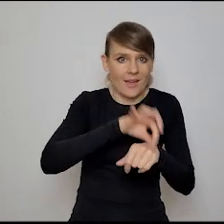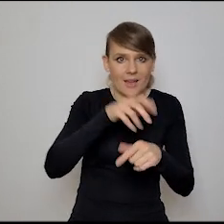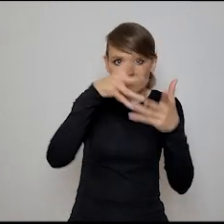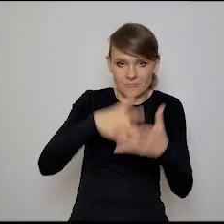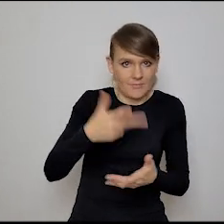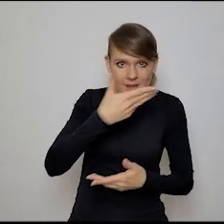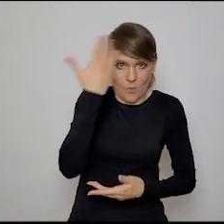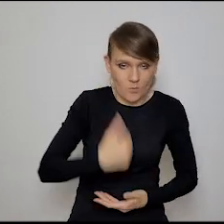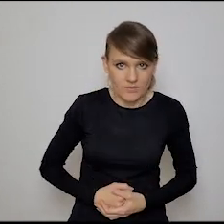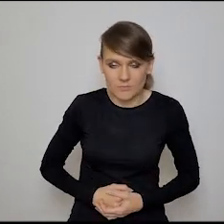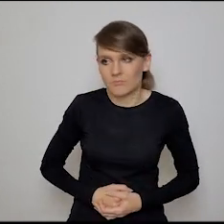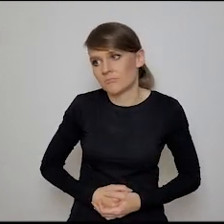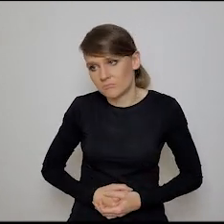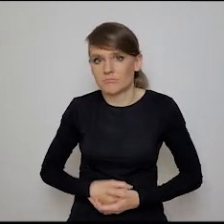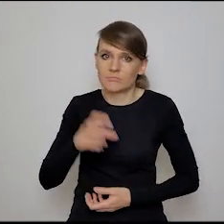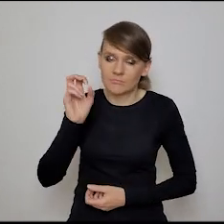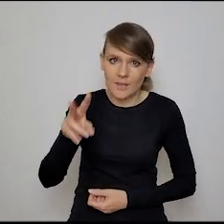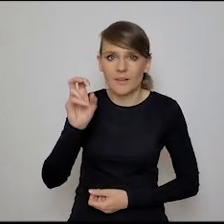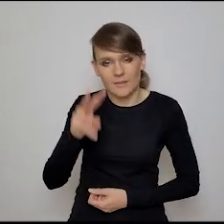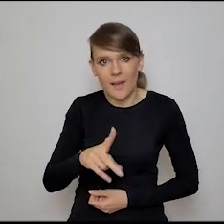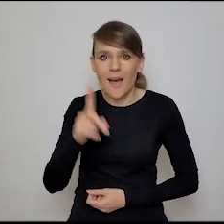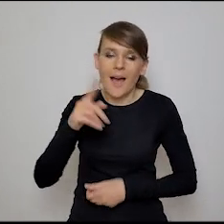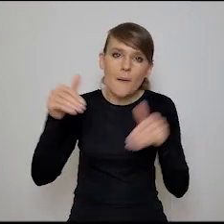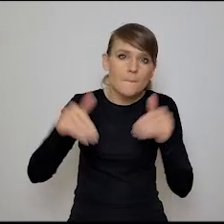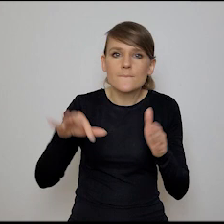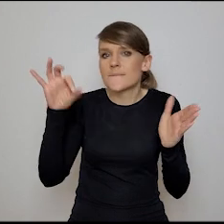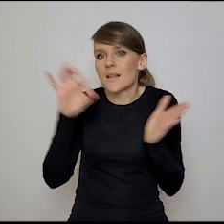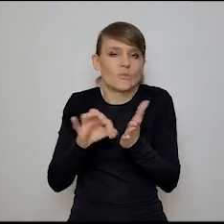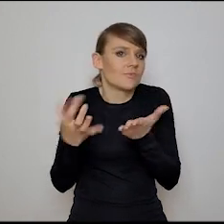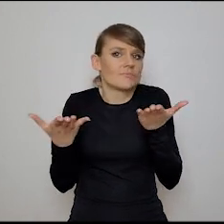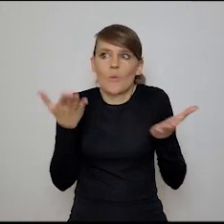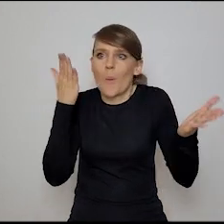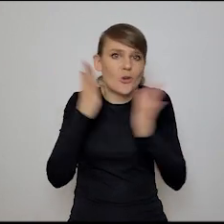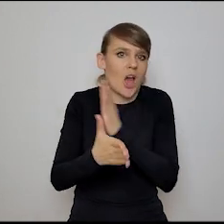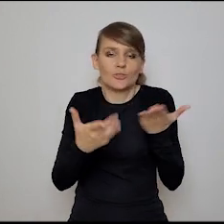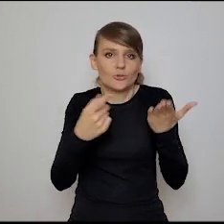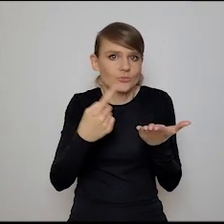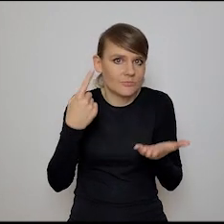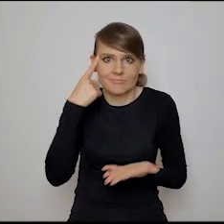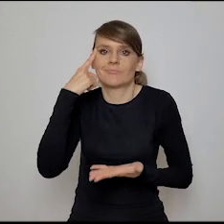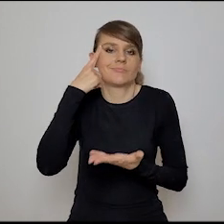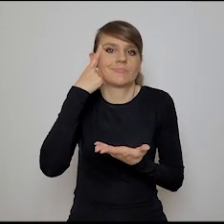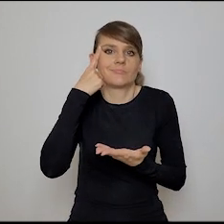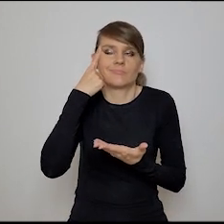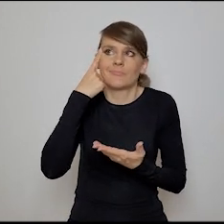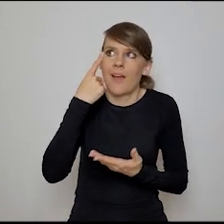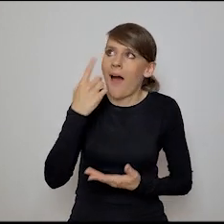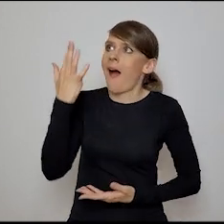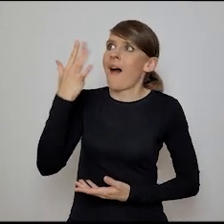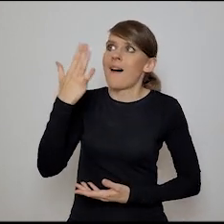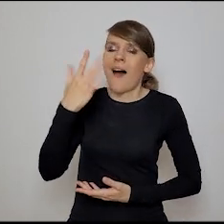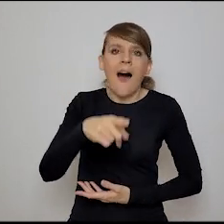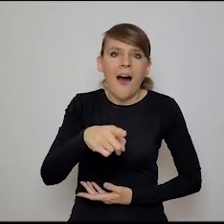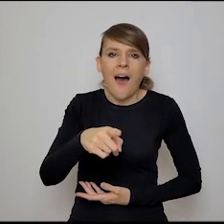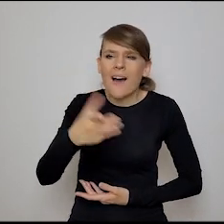Rozumiesz? Tak, chociaż może mieć taki, wiesz, strzał nagle, po prostu, wiesz, iluminację. Raz to kiedyś